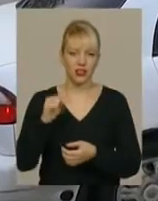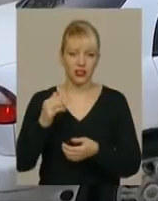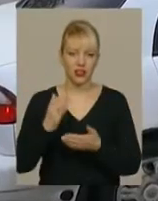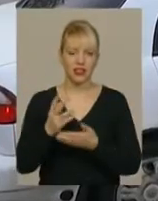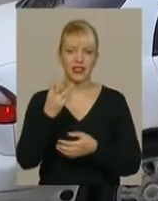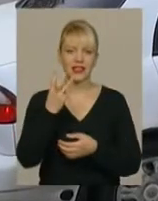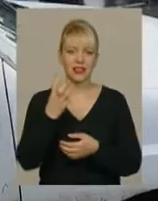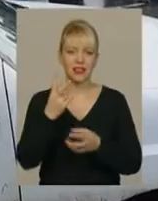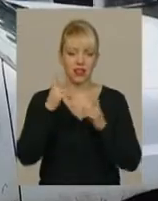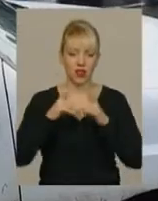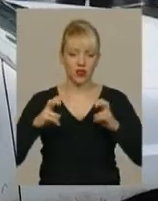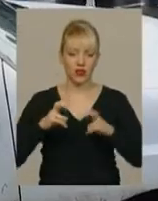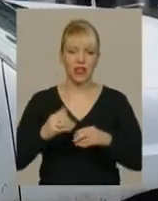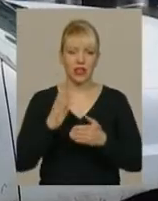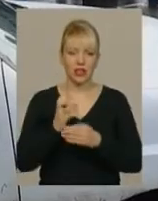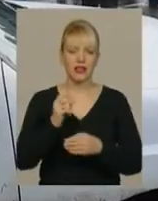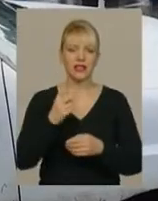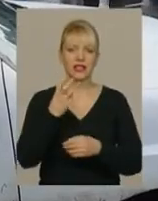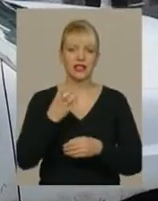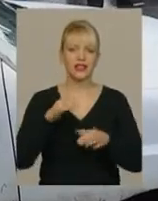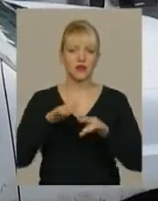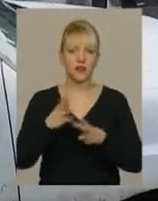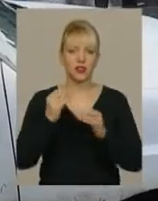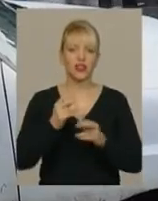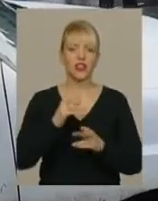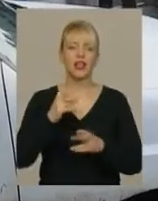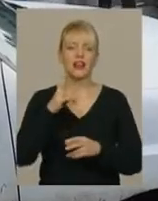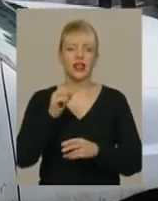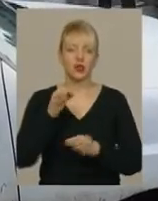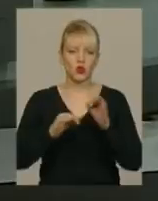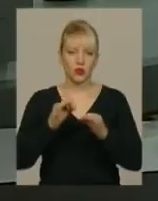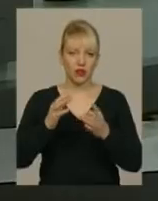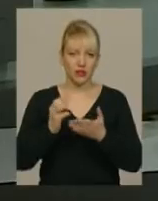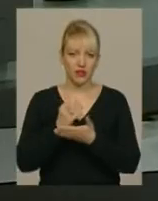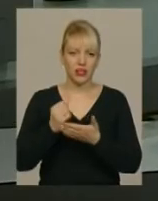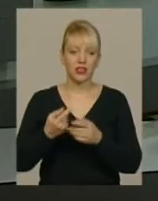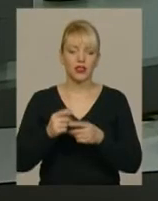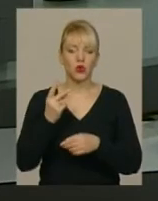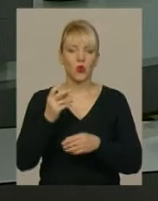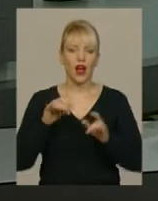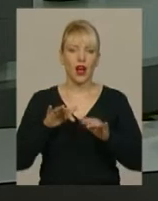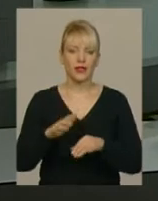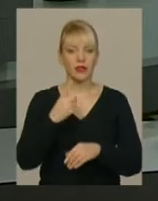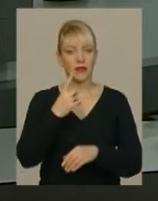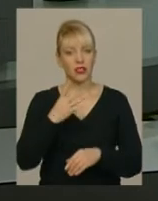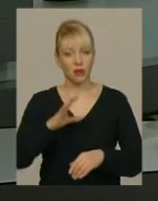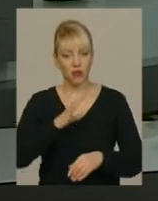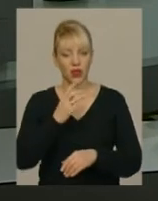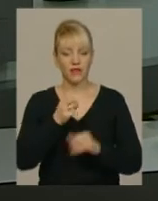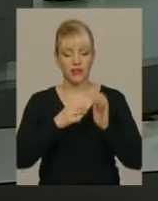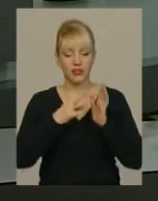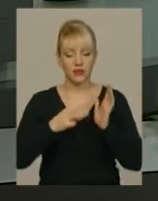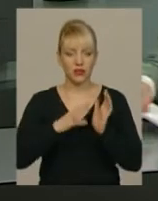справ відставники виграли в апеляційних судах. Нагадаю, це вже друга така акція в цьому році. Перша, яка була 18 січня, завершилася